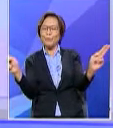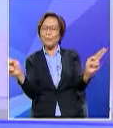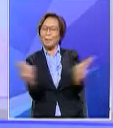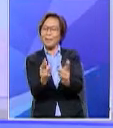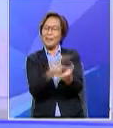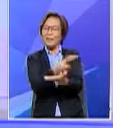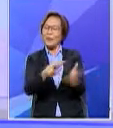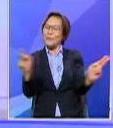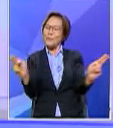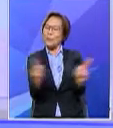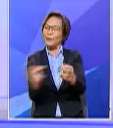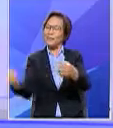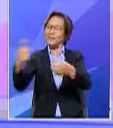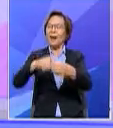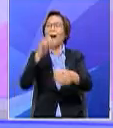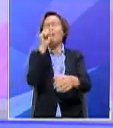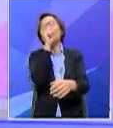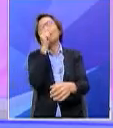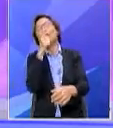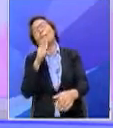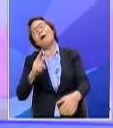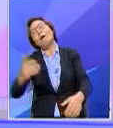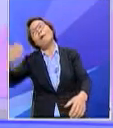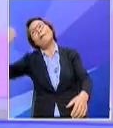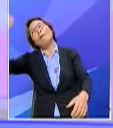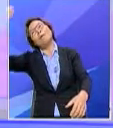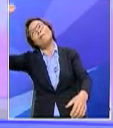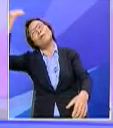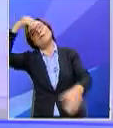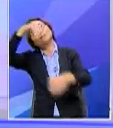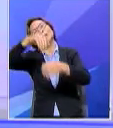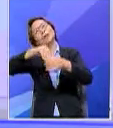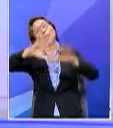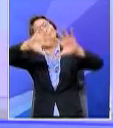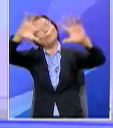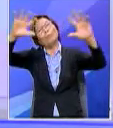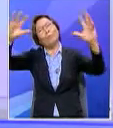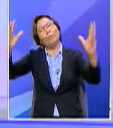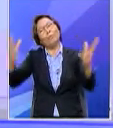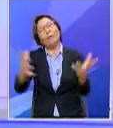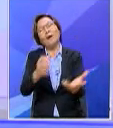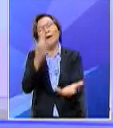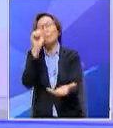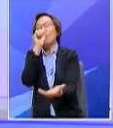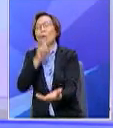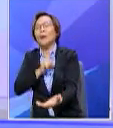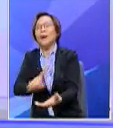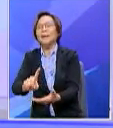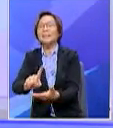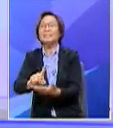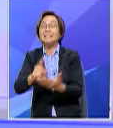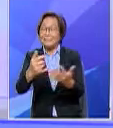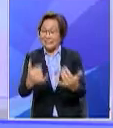tentang beberapa lagu lama agaknya dalam dunia nasyid kontemporari di Malaysia.